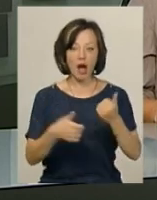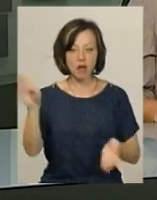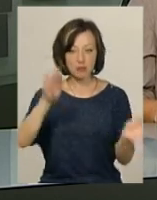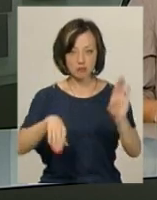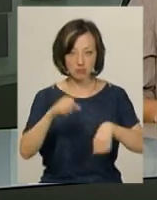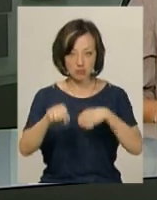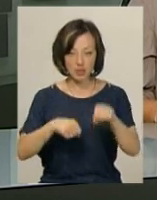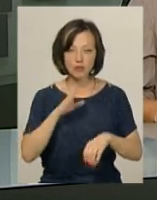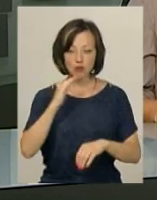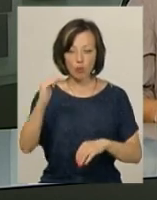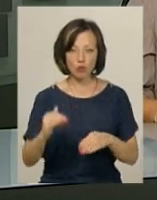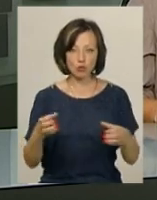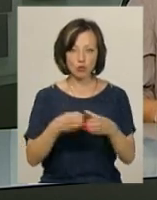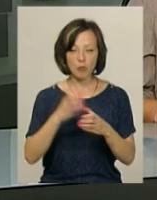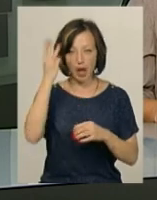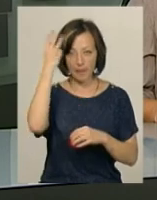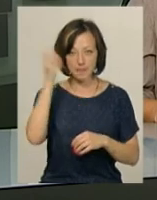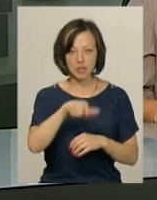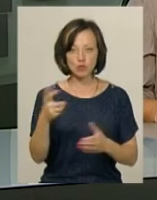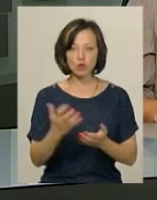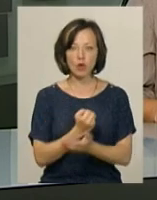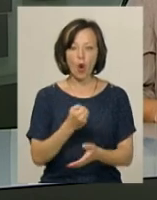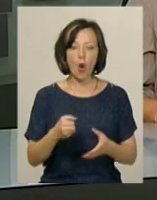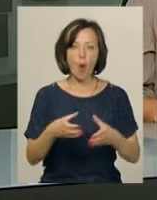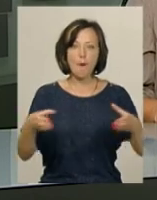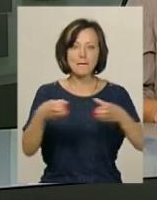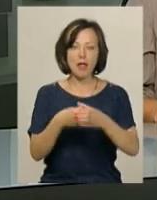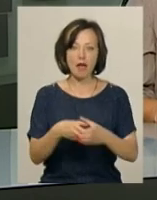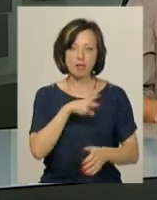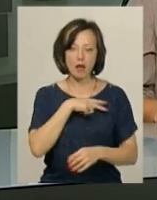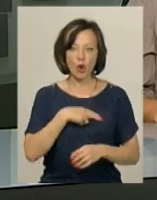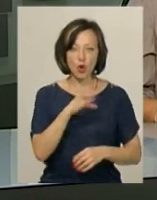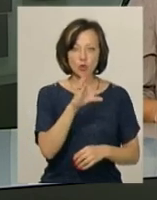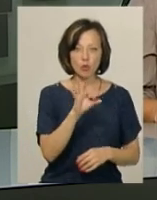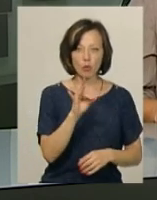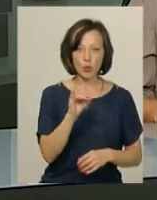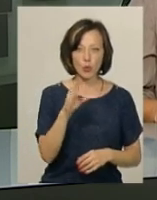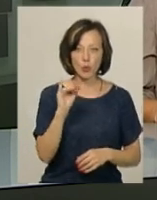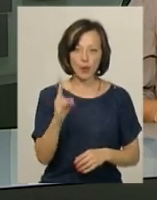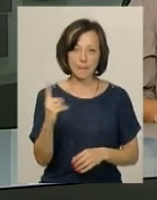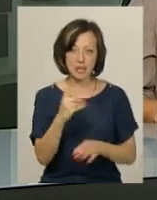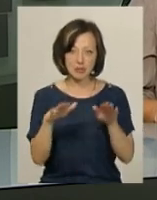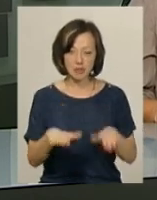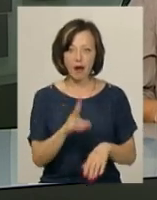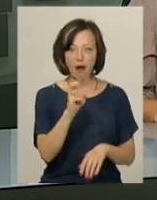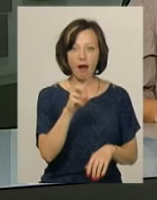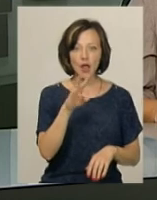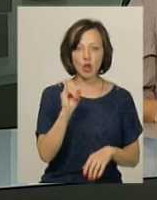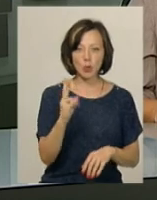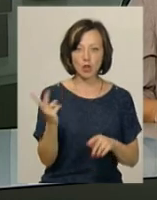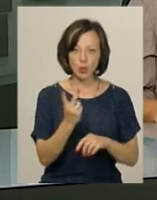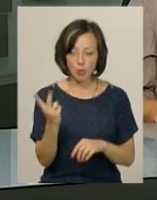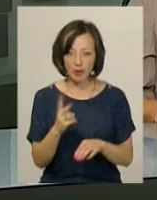дівчат молодшої вікової групи хмельничанки здобули комплект нагород. Наталія Сафронюк посіла перше місце, Марина Каленюк – друге,